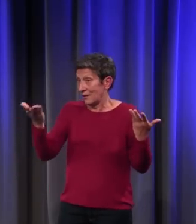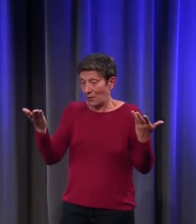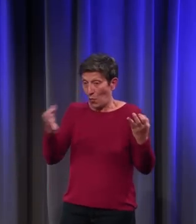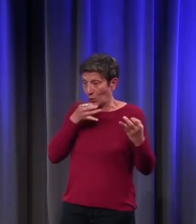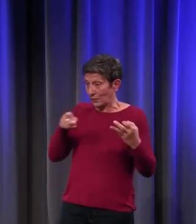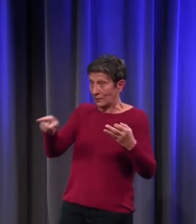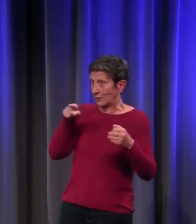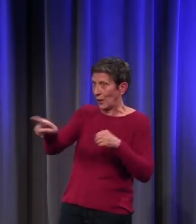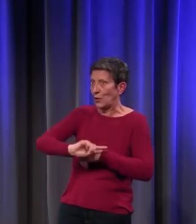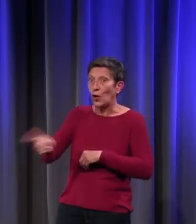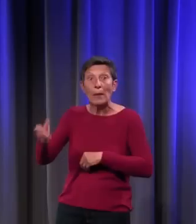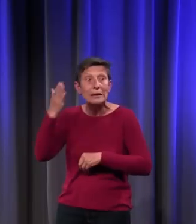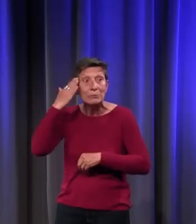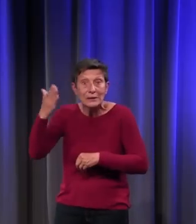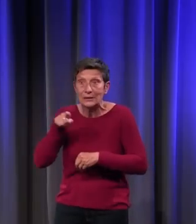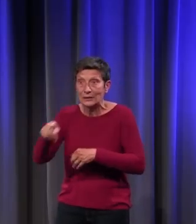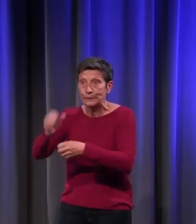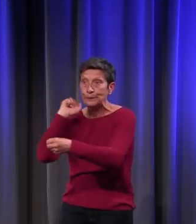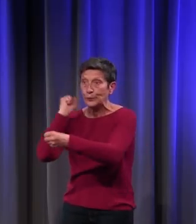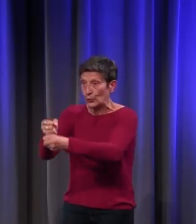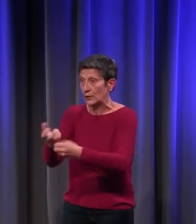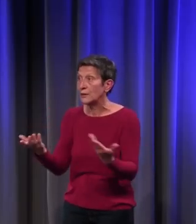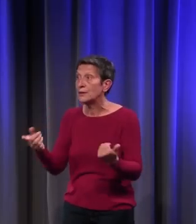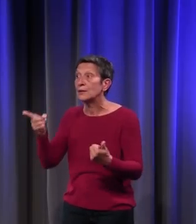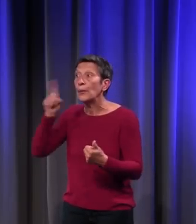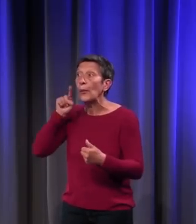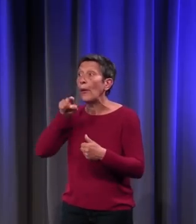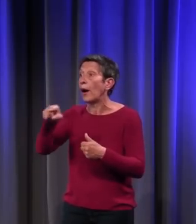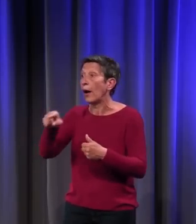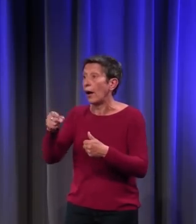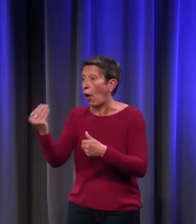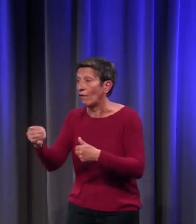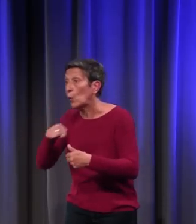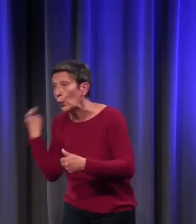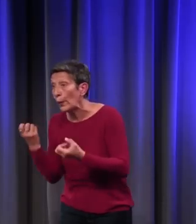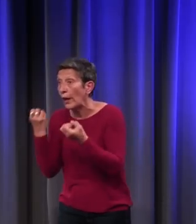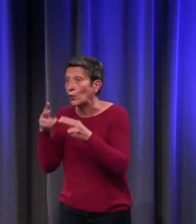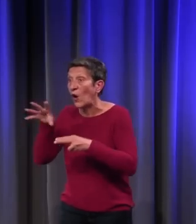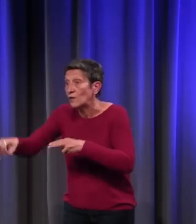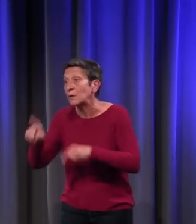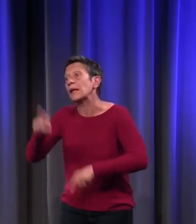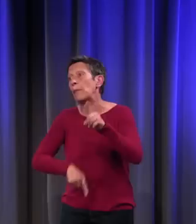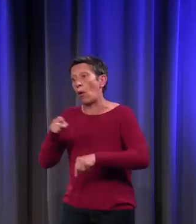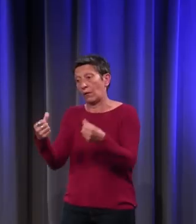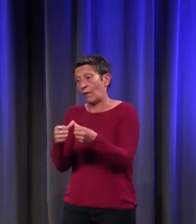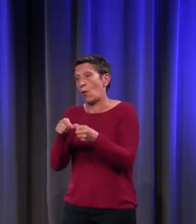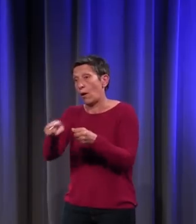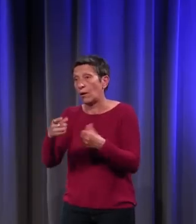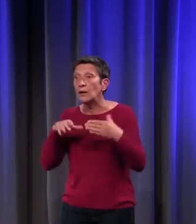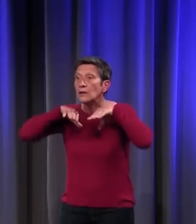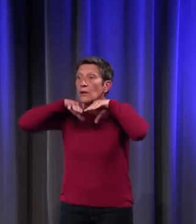Mais s'il est condamné parce qu'il y a eu homicide ou infanticide, oui, ça dépend de qu'il a fait. S'il a simplement